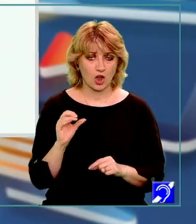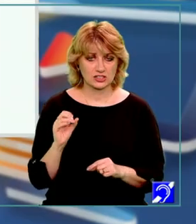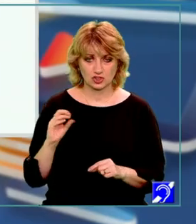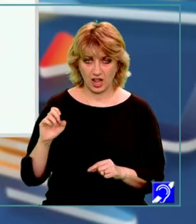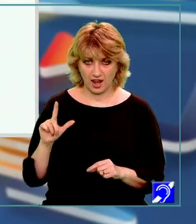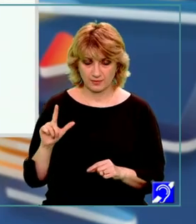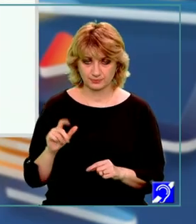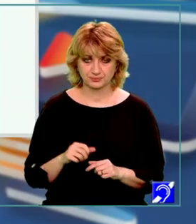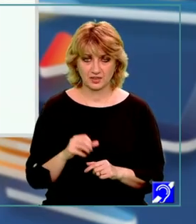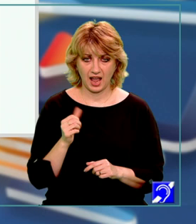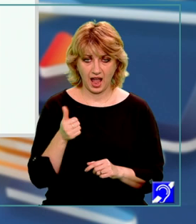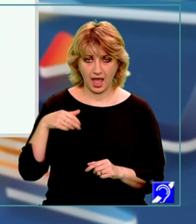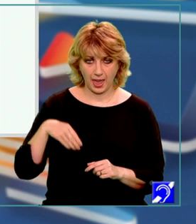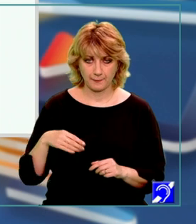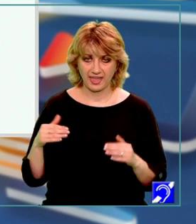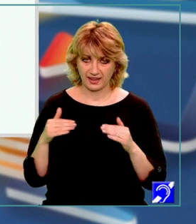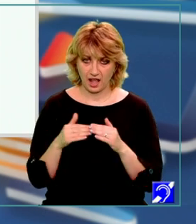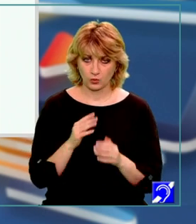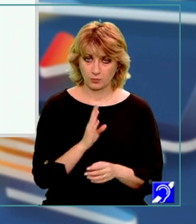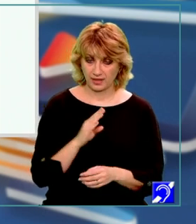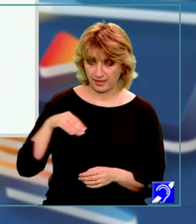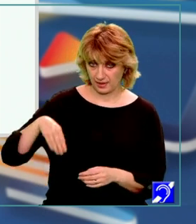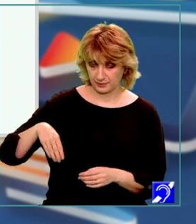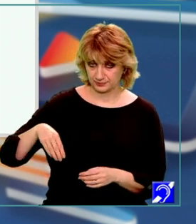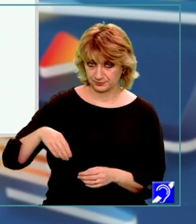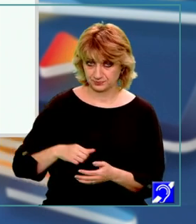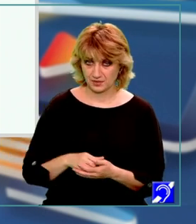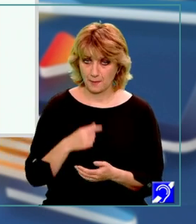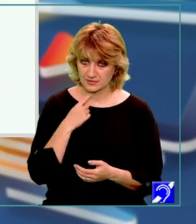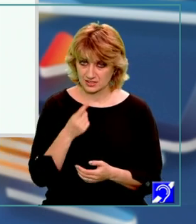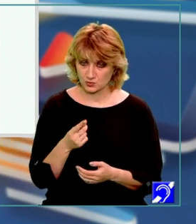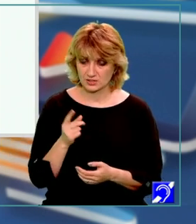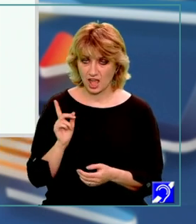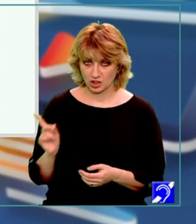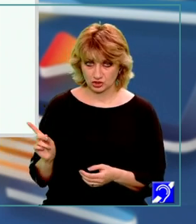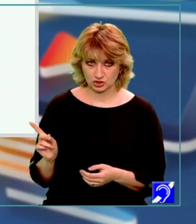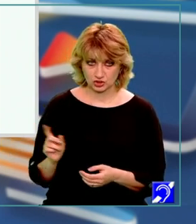AM congruent cu BM. Am spus aici.